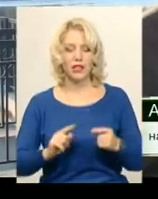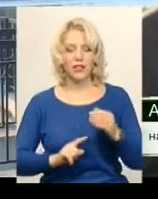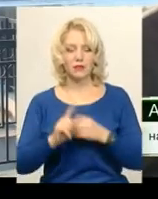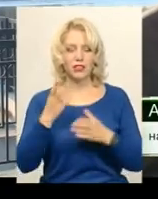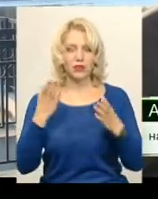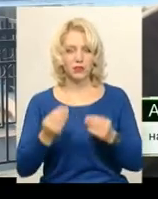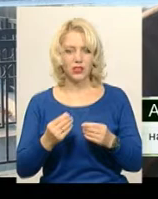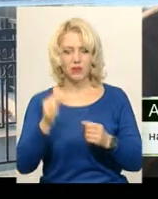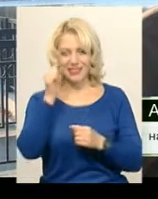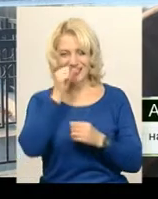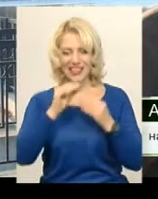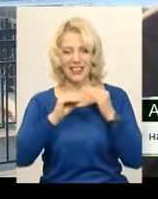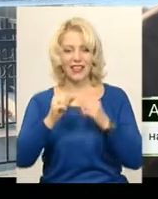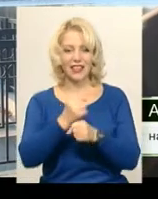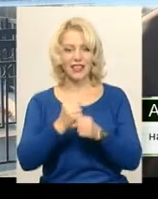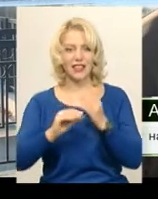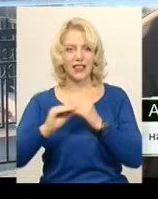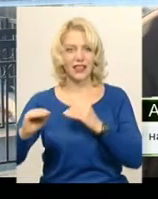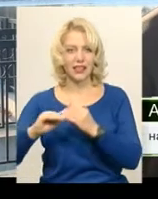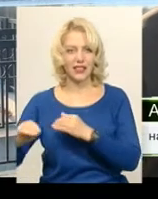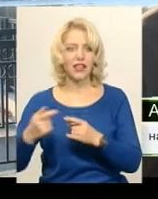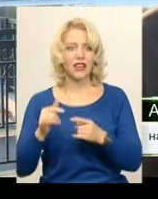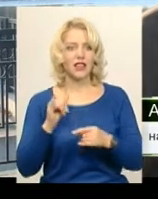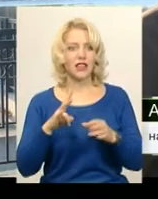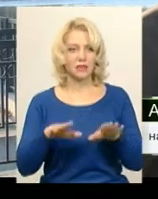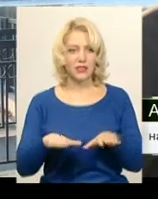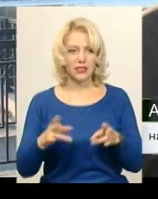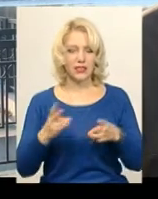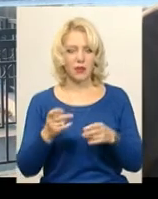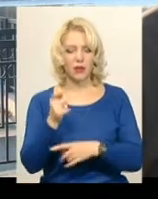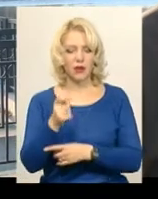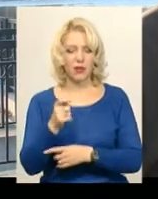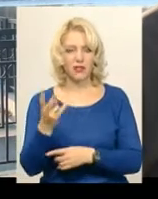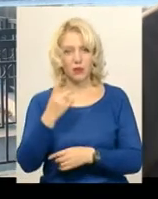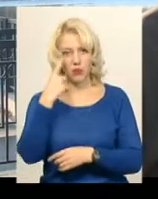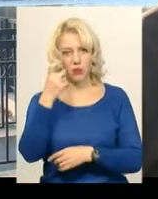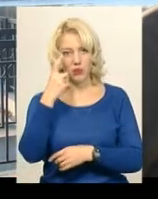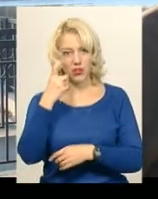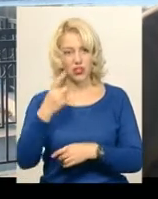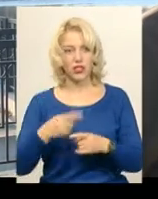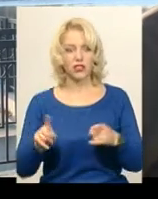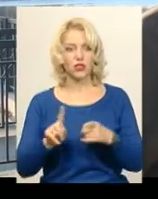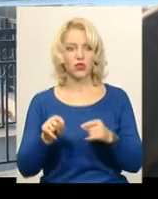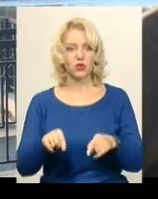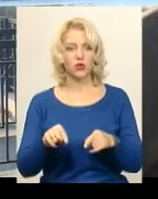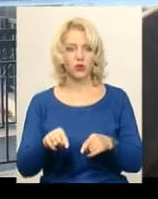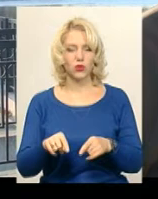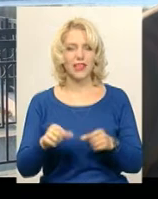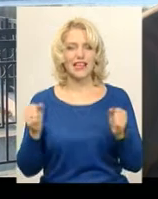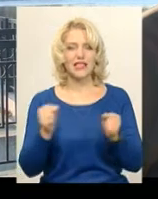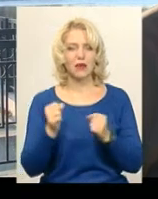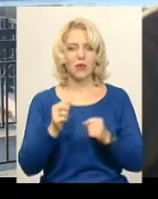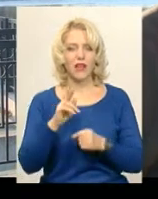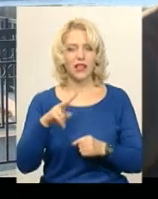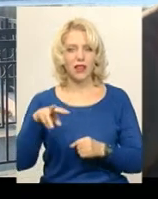з виходом рибалок-любителів на даний місць перебачити. Ми будемо ходити і попереджати, що тут установна зимувальна яма. Можливо,